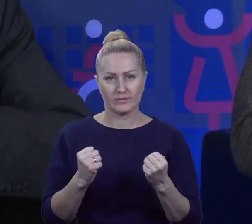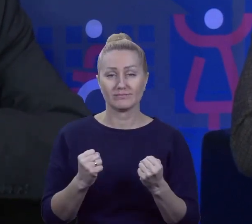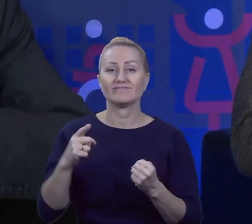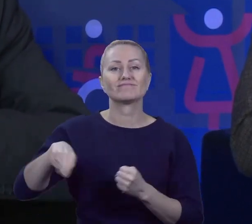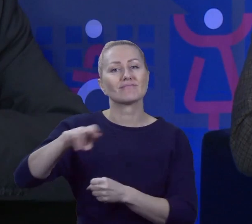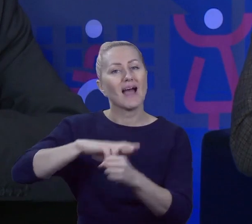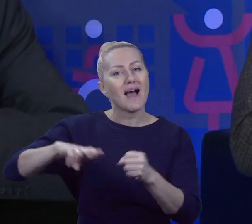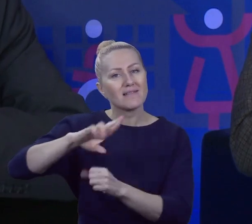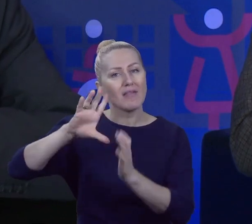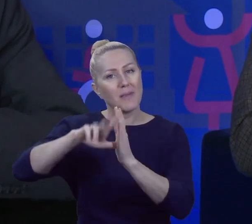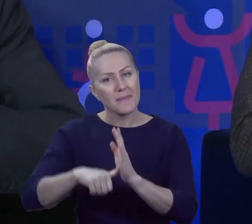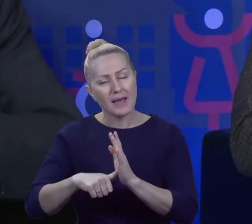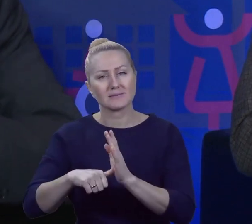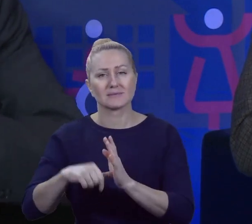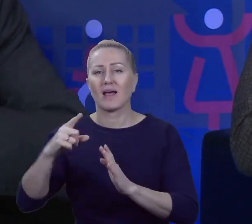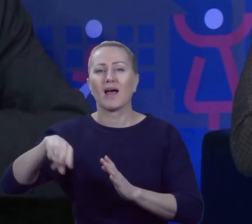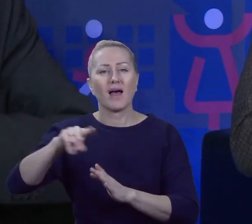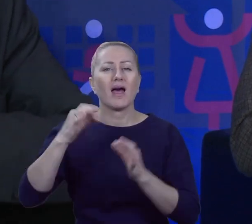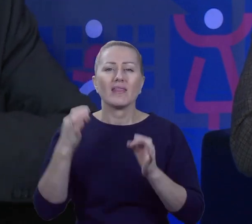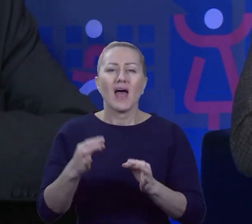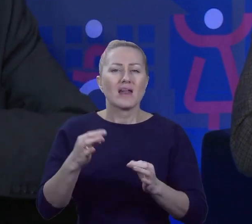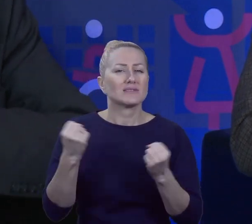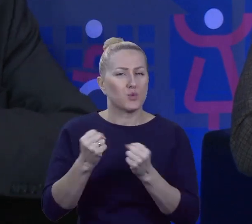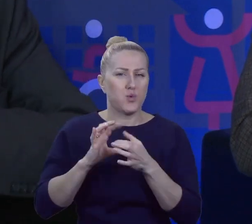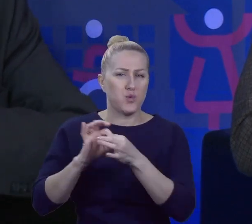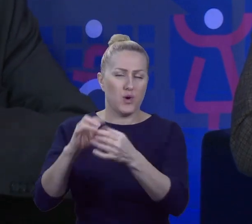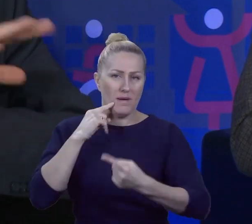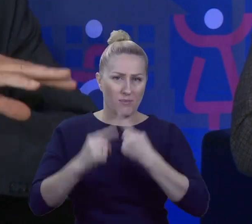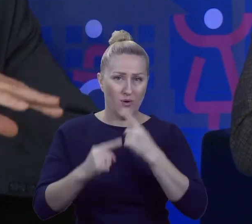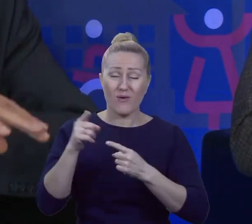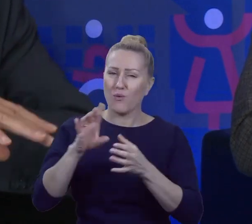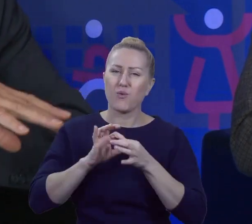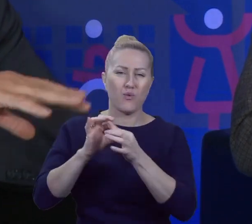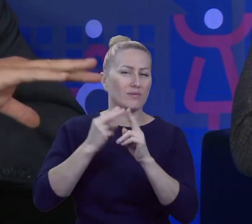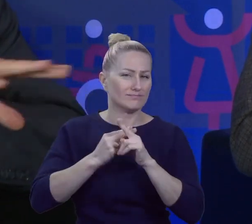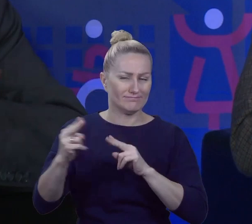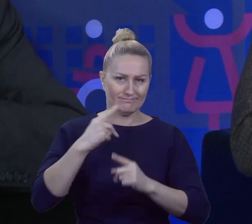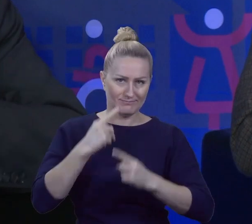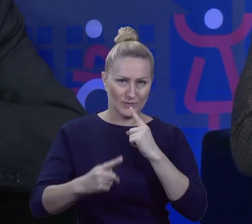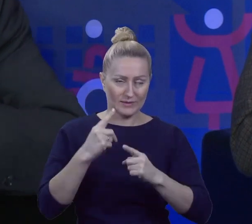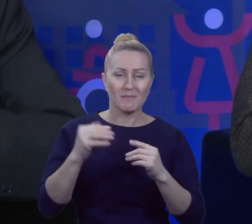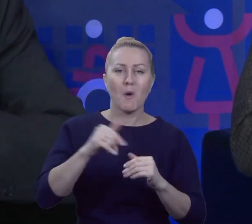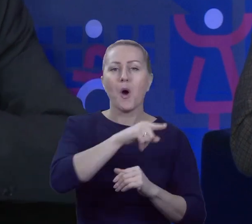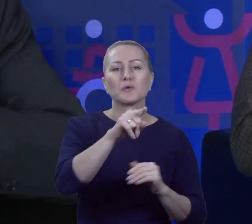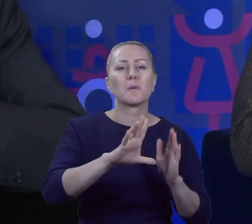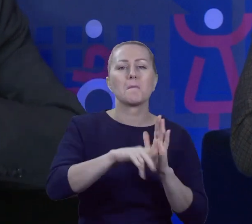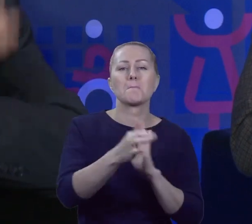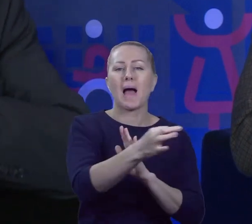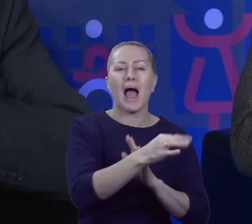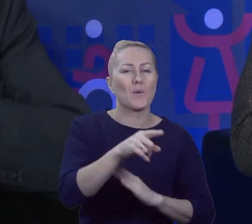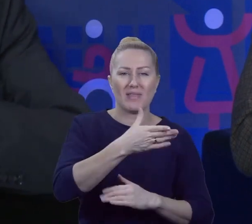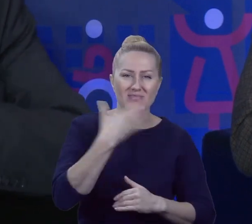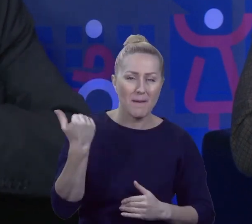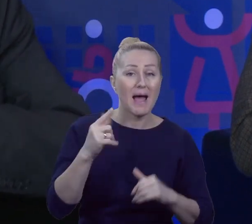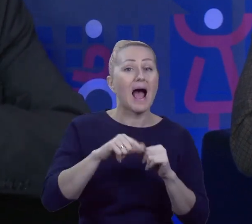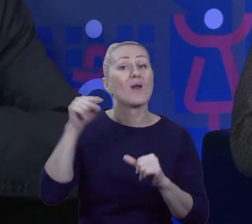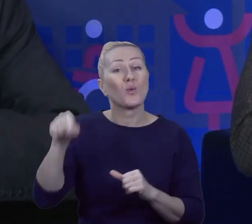miast są bardzo polityczne. One są po prostu polityczne. Może w mniejszych miejscowościach to tak nie ma. A tutaj jest po